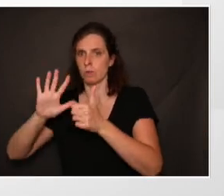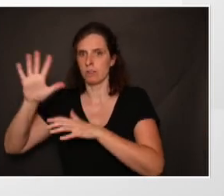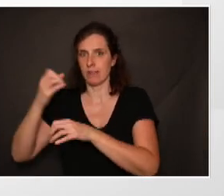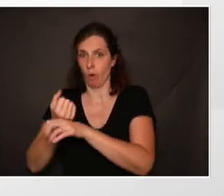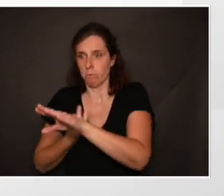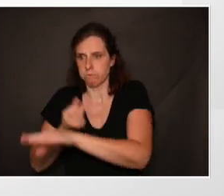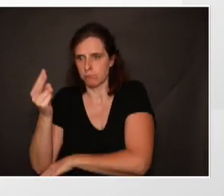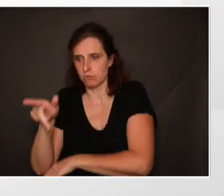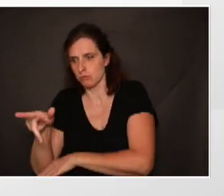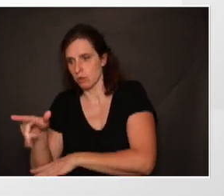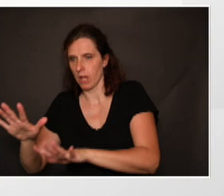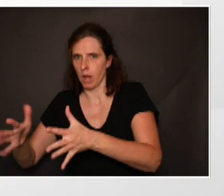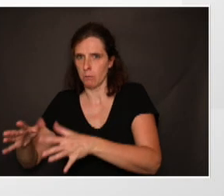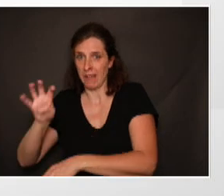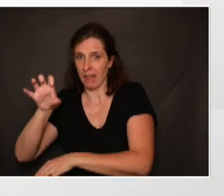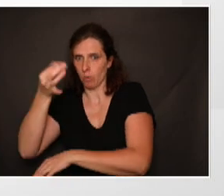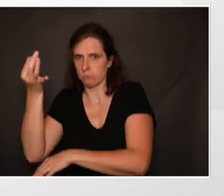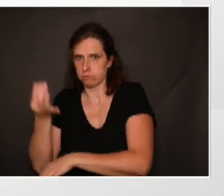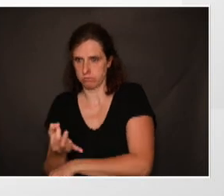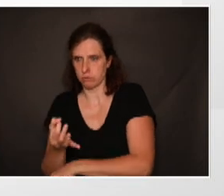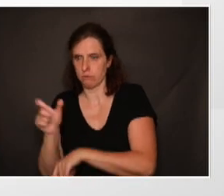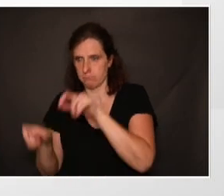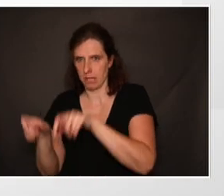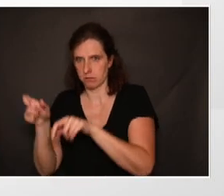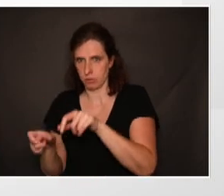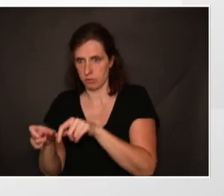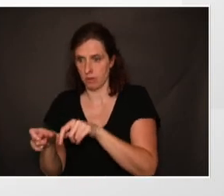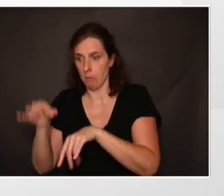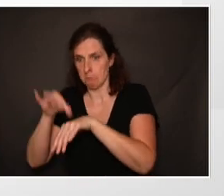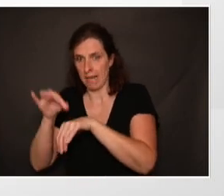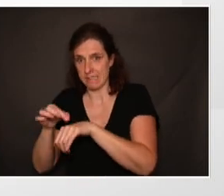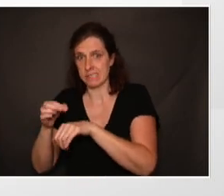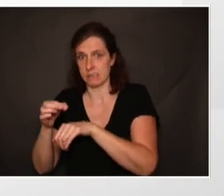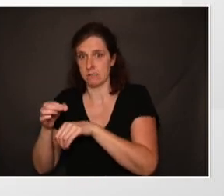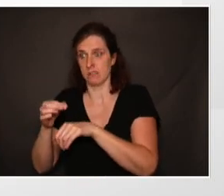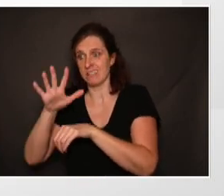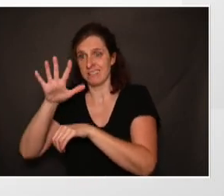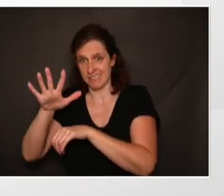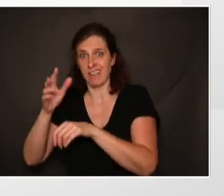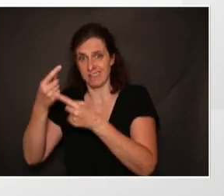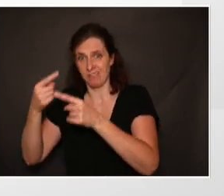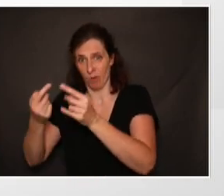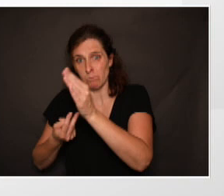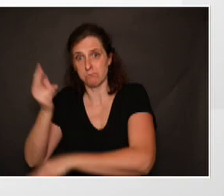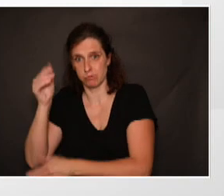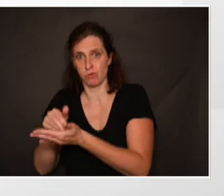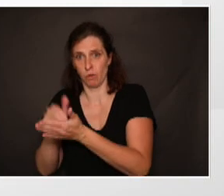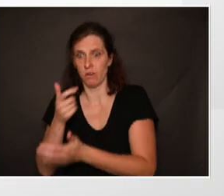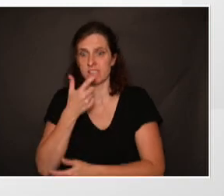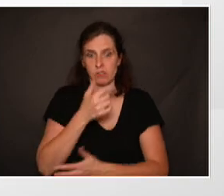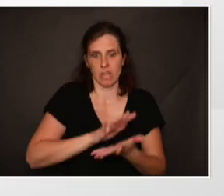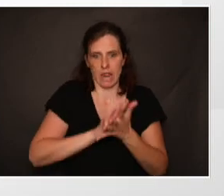ans, on a à peu près 40 % qui ont plus de 5 maladies. Ce qui veut bien dire que plus on vieillit, plus